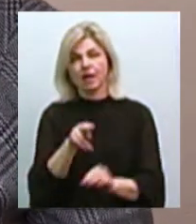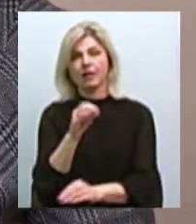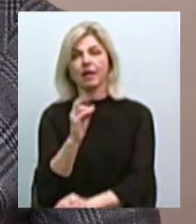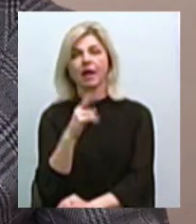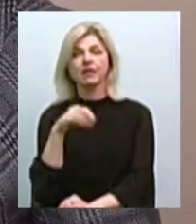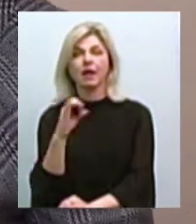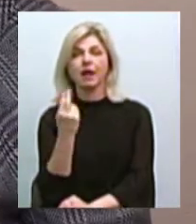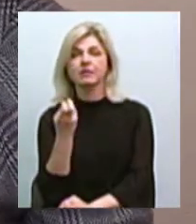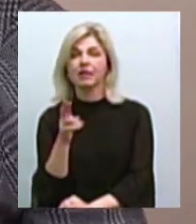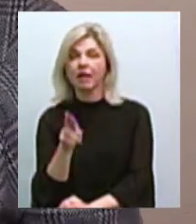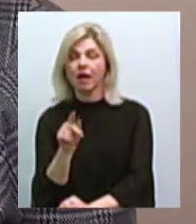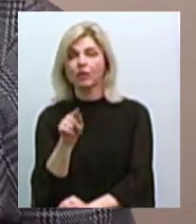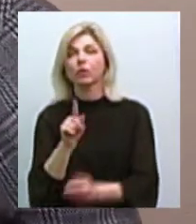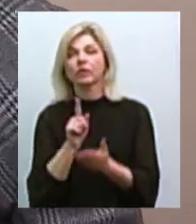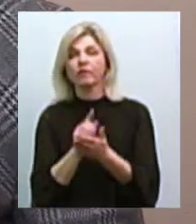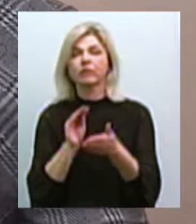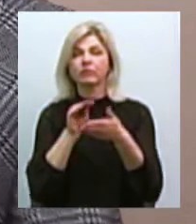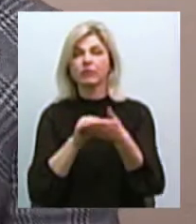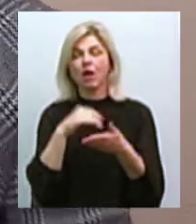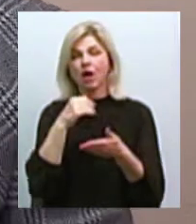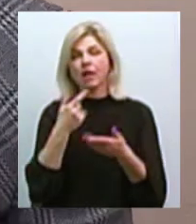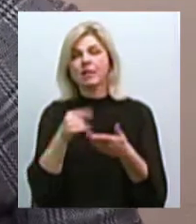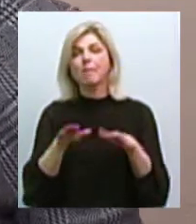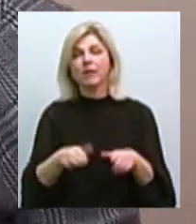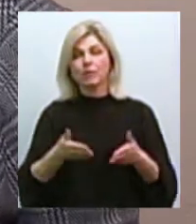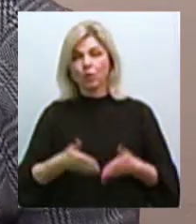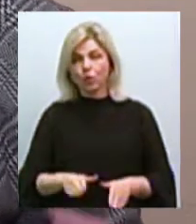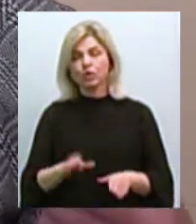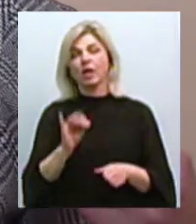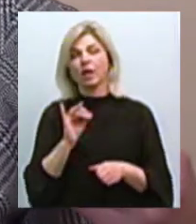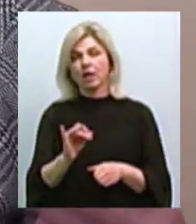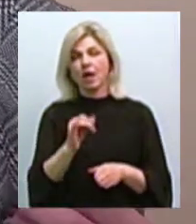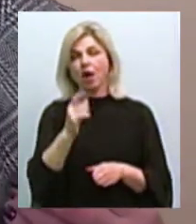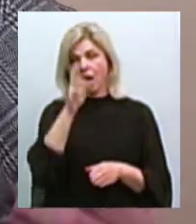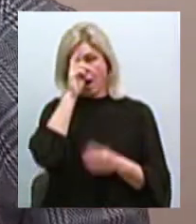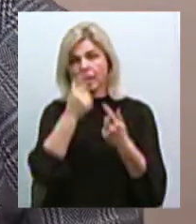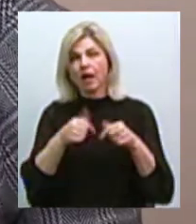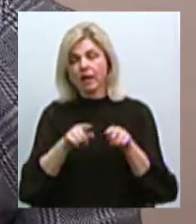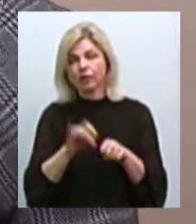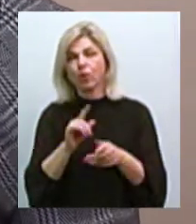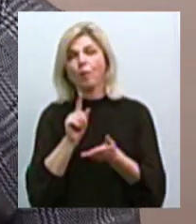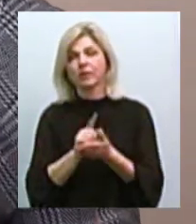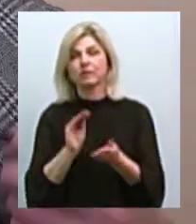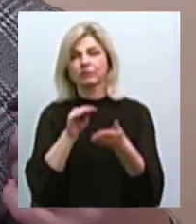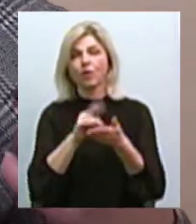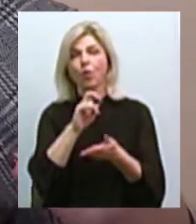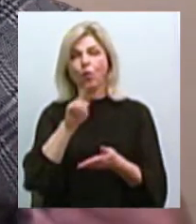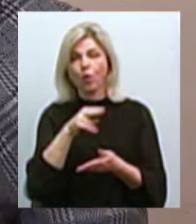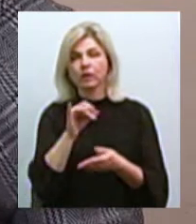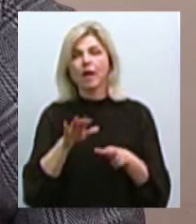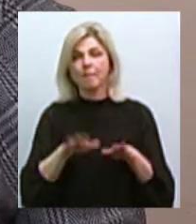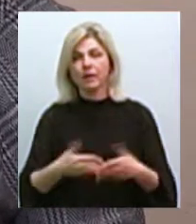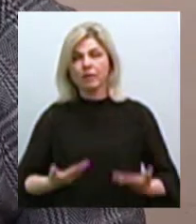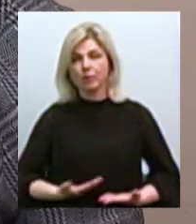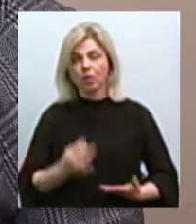У декларації ми також вводимо країну народження, місто народження, обов'язково код ідентифікаційний, а також місце проживання і особистість для